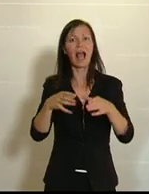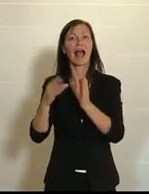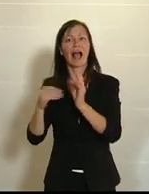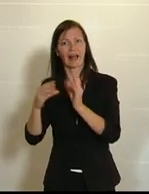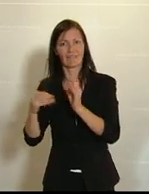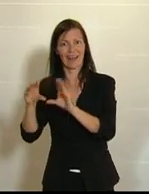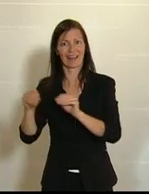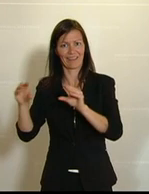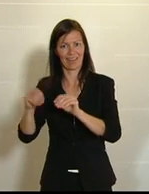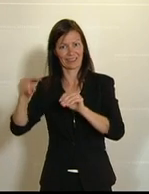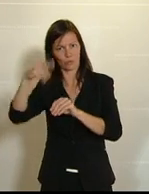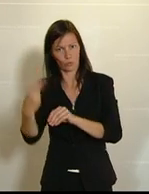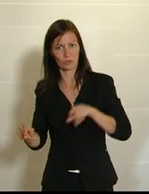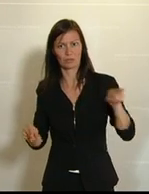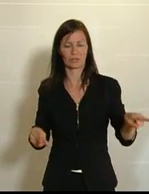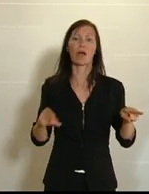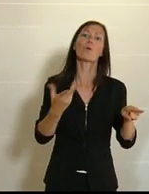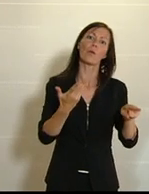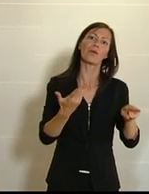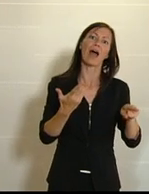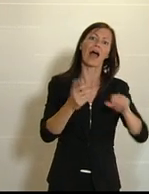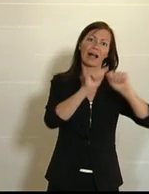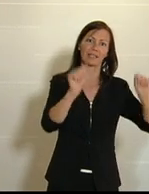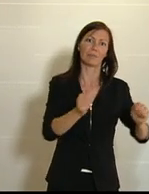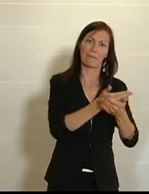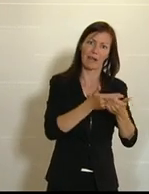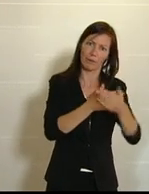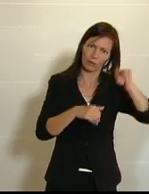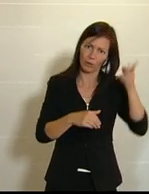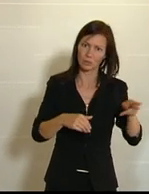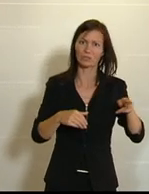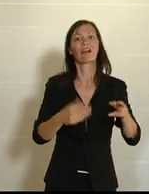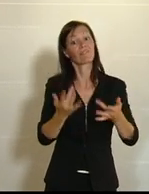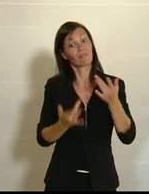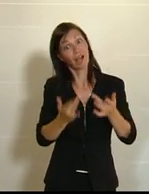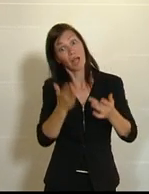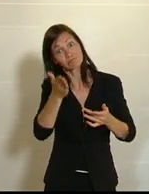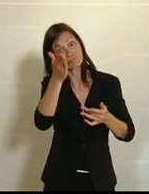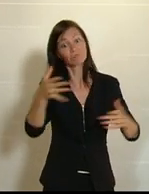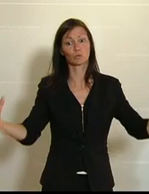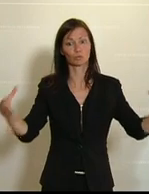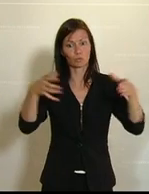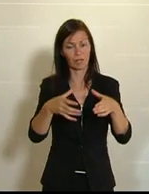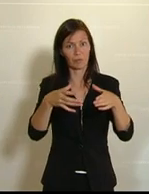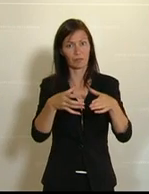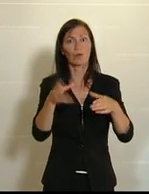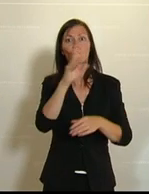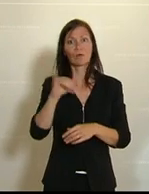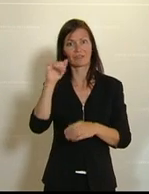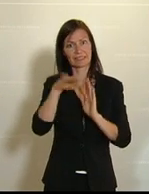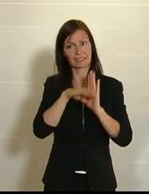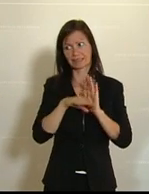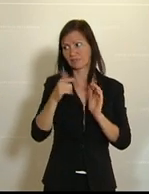Angewandte Kunst und der Akademie. Und da möchte ich sagen, das Universitätsgesetz